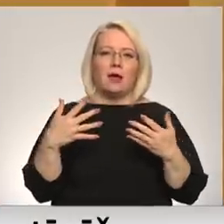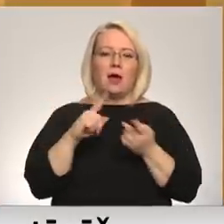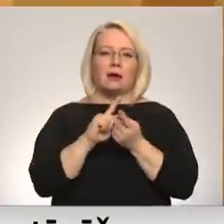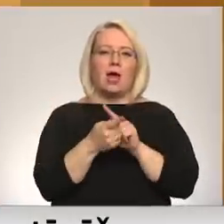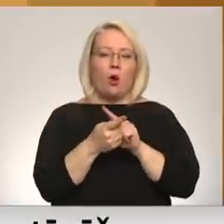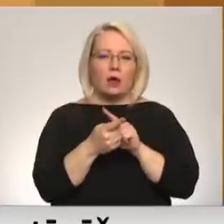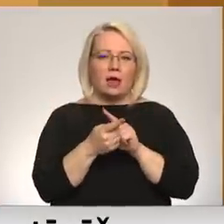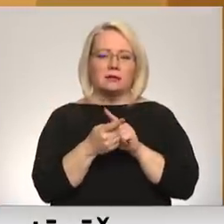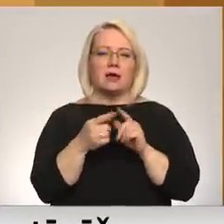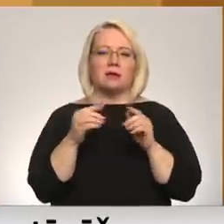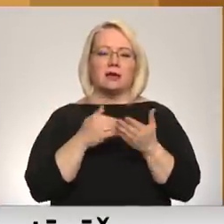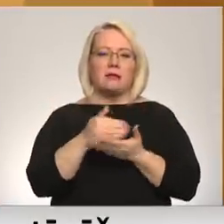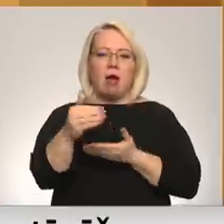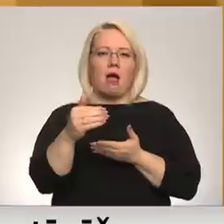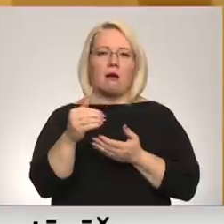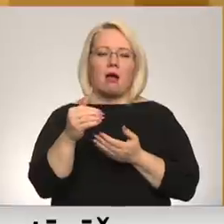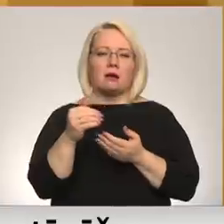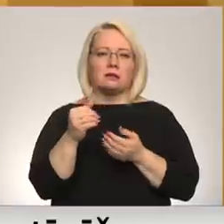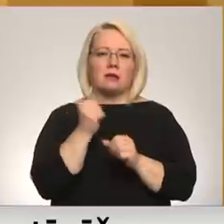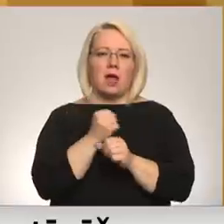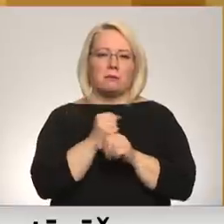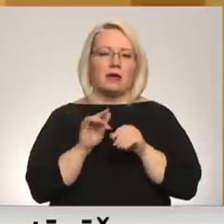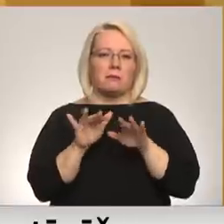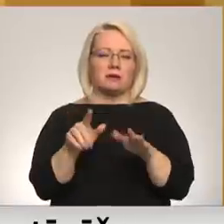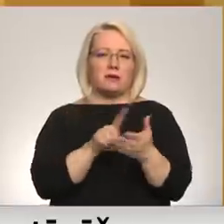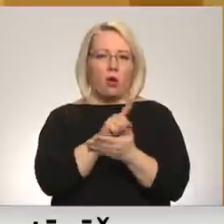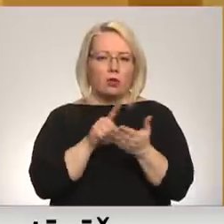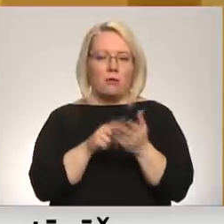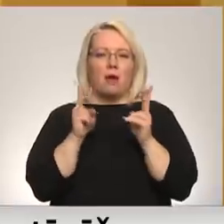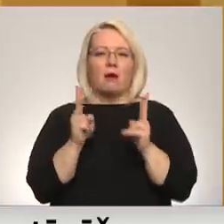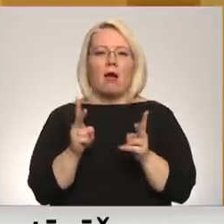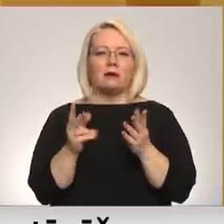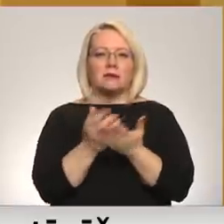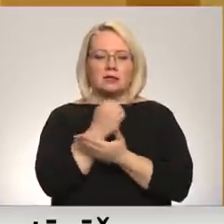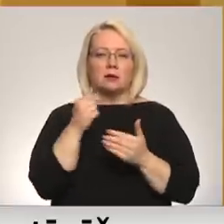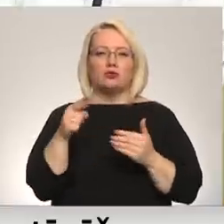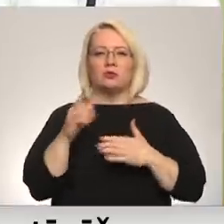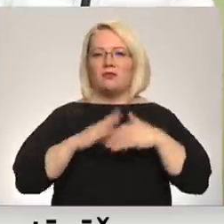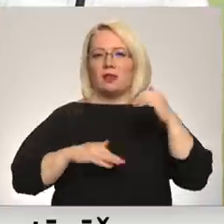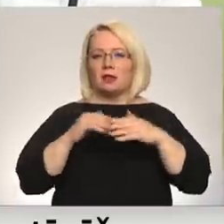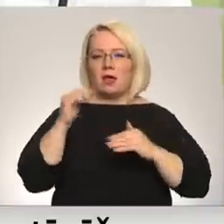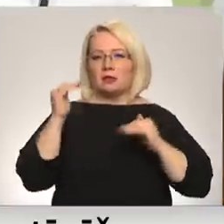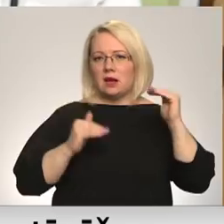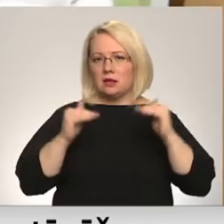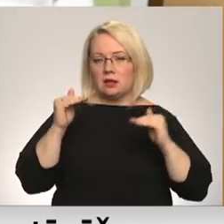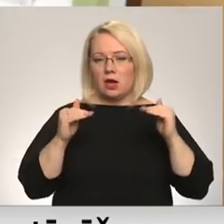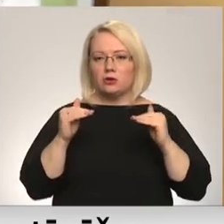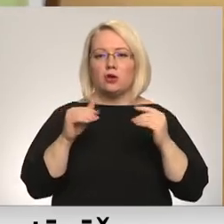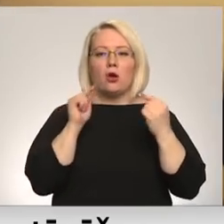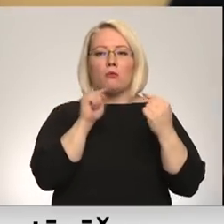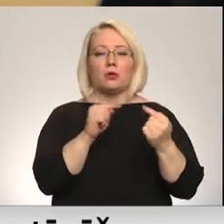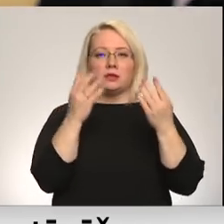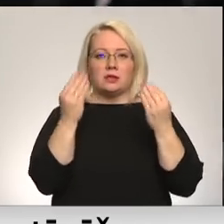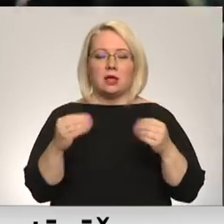reorganizācijas tālākās darbības jautājumi. Tādā veidā mēs sasniegsim šos kvalitātes rādītājus. Protesta dienā